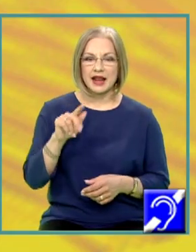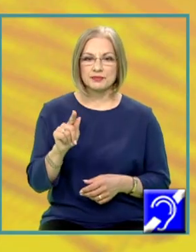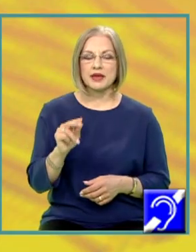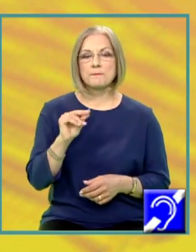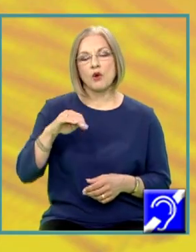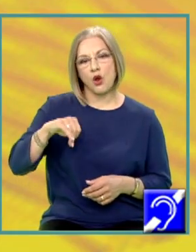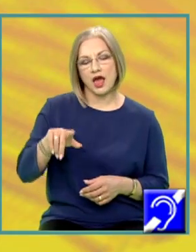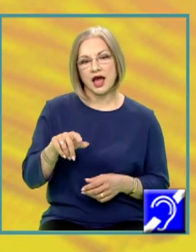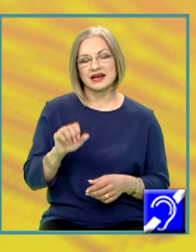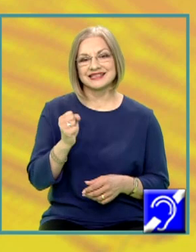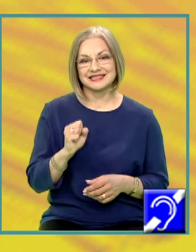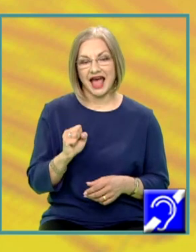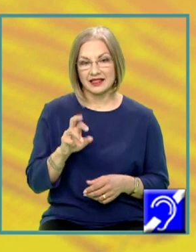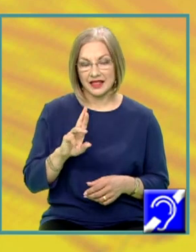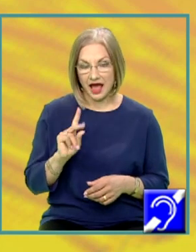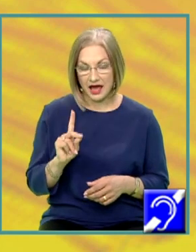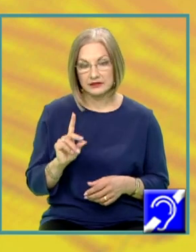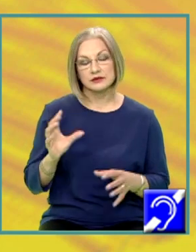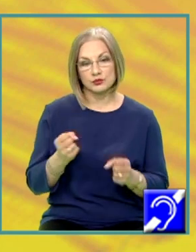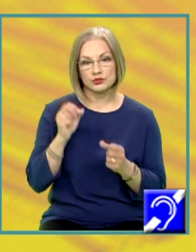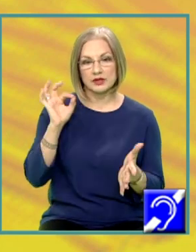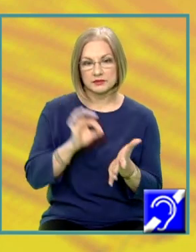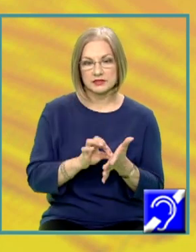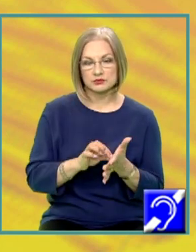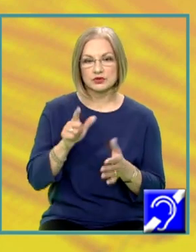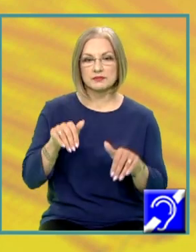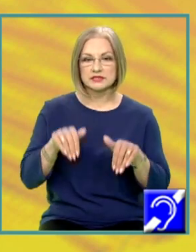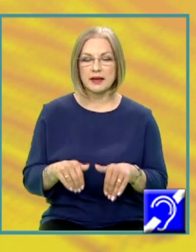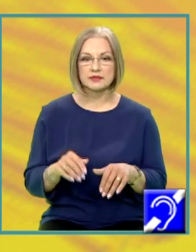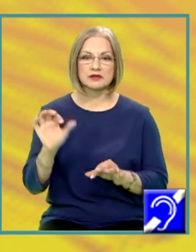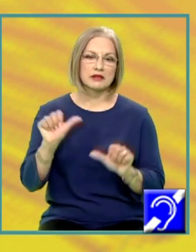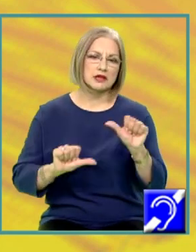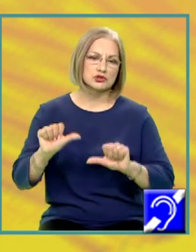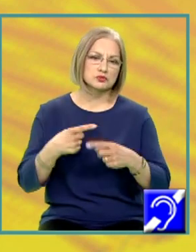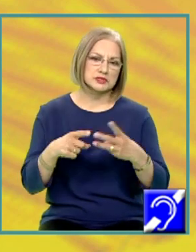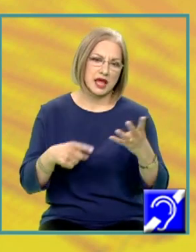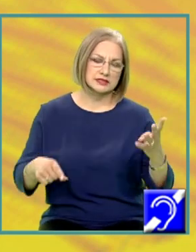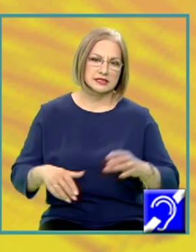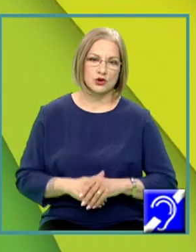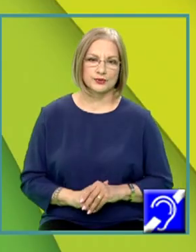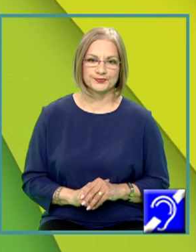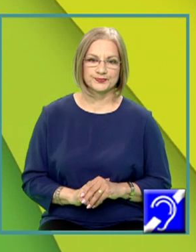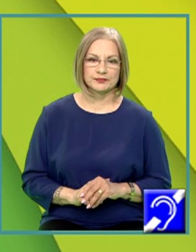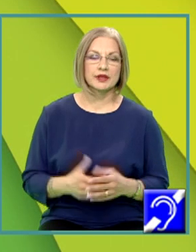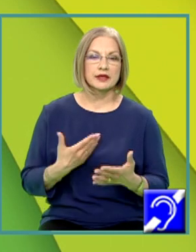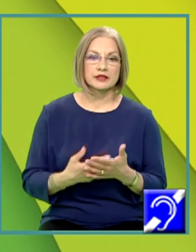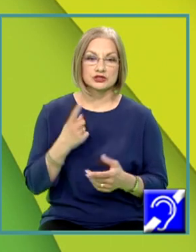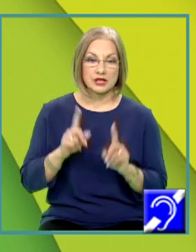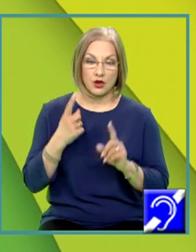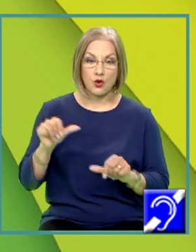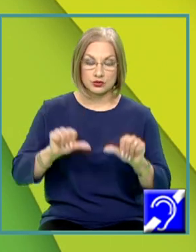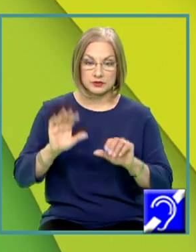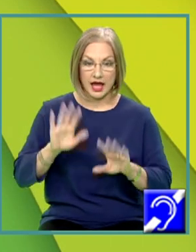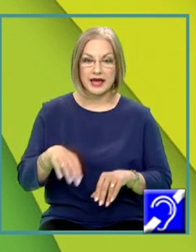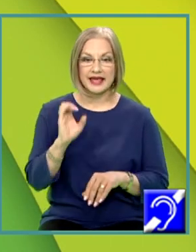standard, putem aprecia stabilitatea anumitor substanțe. De ce? Pentru că, cu cât o substanță